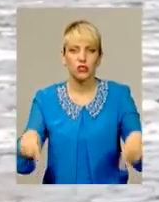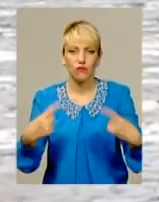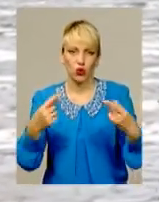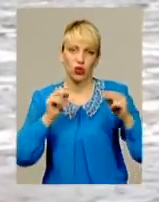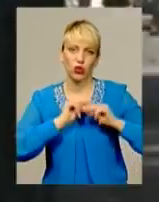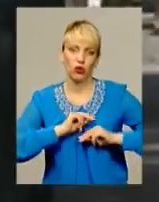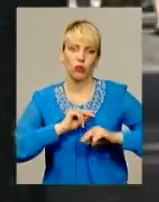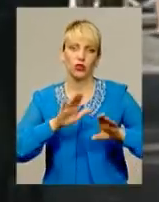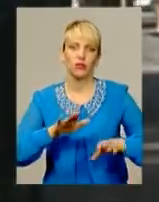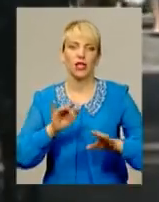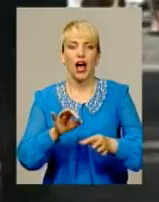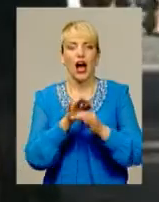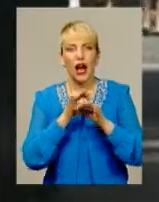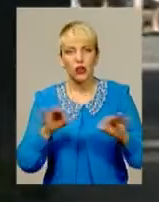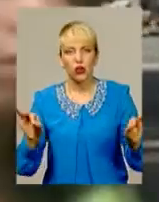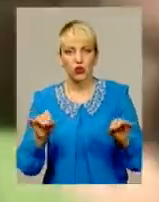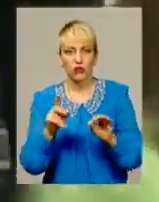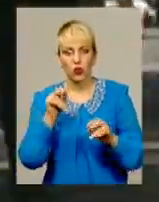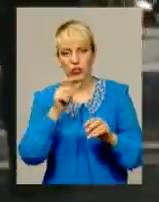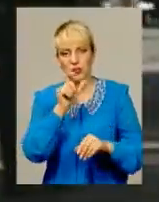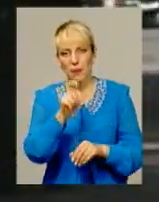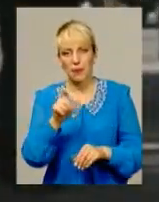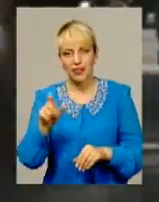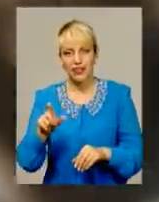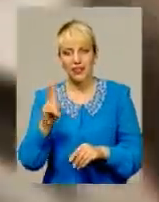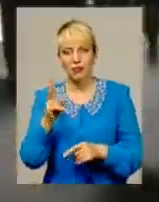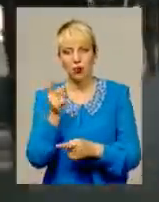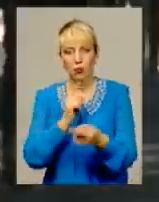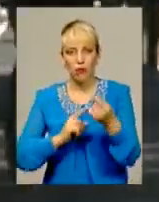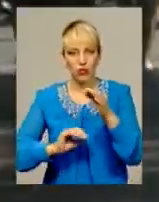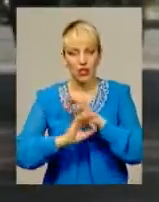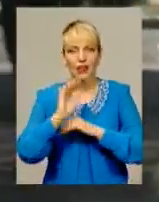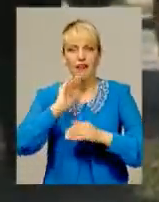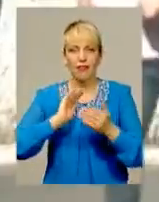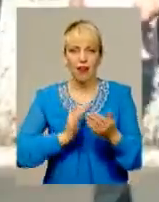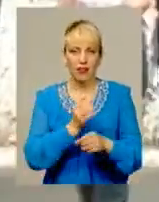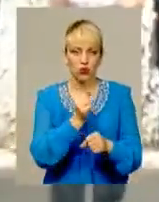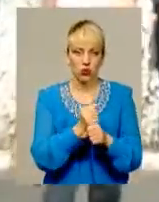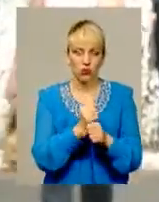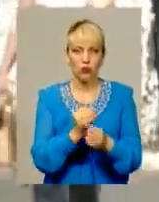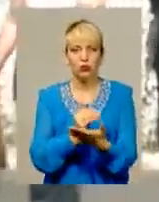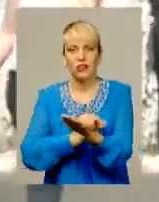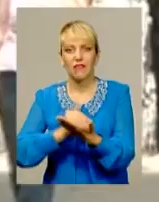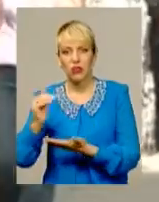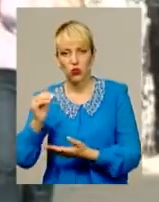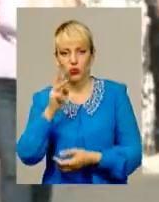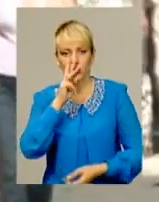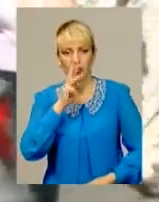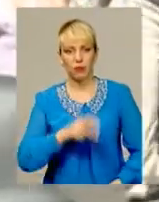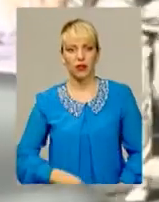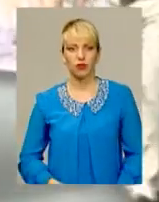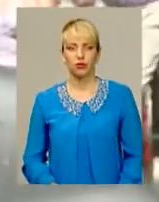дозволить запропонувати бійцям, які повернулися зі сходу, якісну роботу з високою зарплатою. Анна Михайловська, Іван Мовчан для